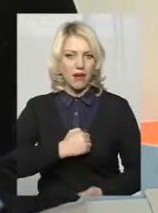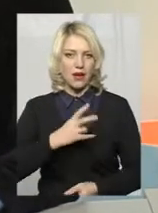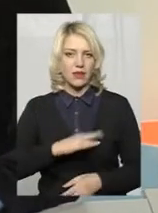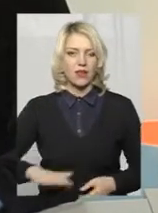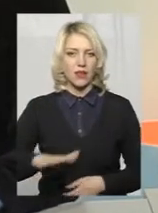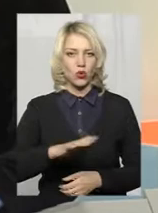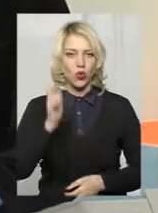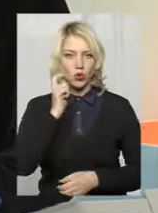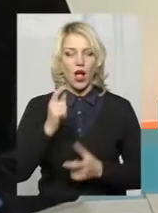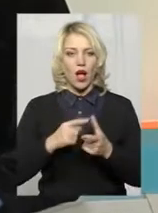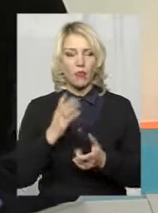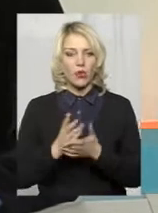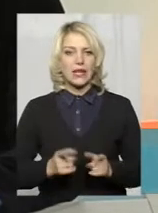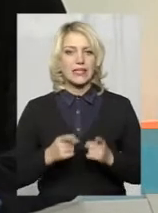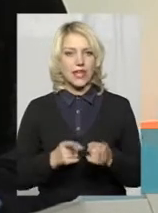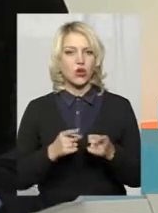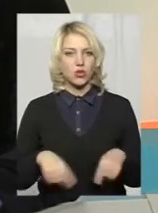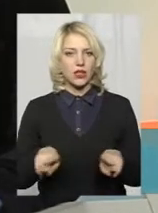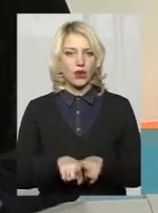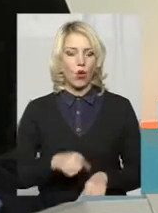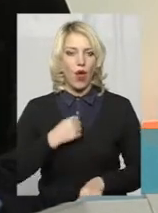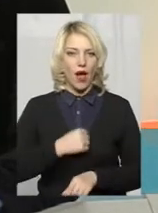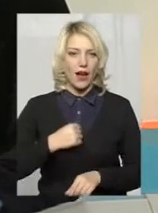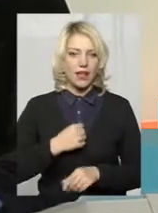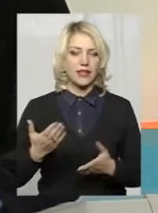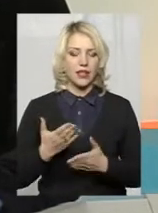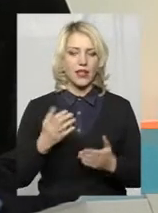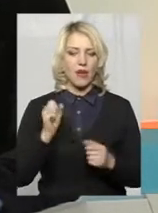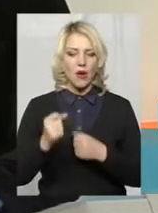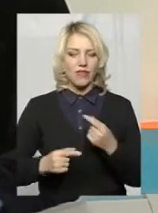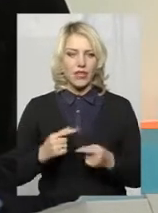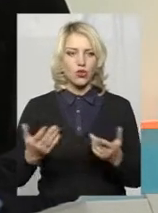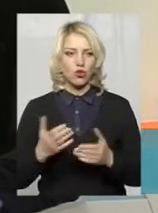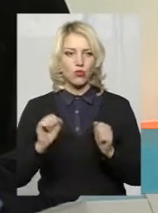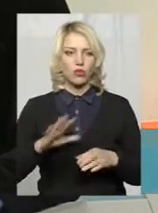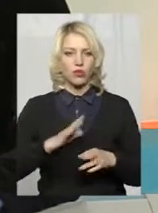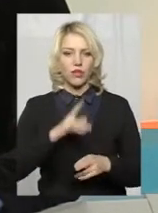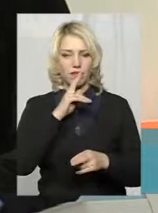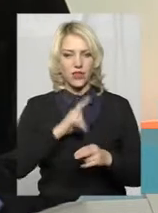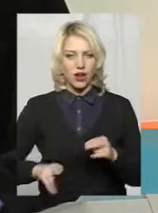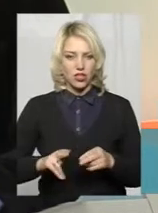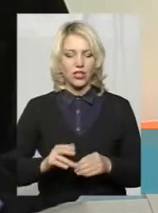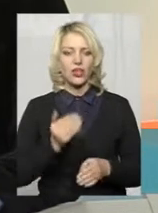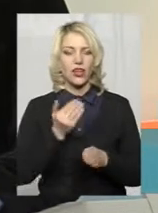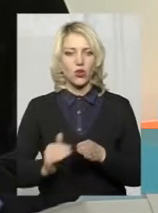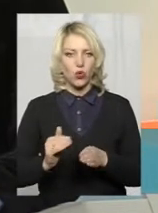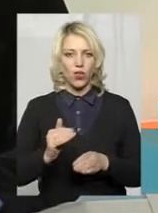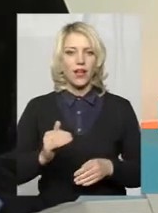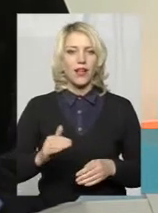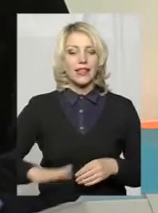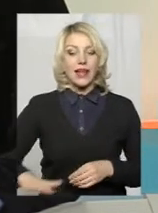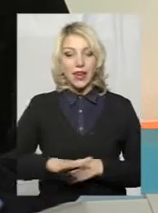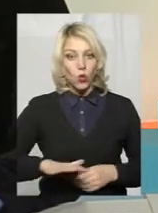або є загроза такої агресії. Наслідки чого може бути втрачена або частина території країни, або її незалежності.